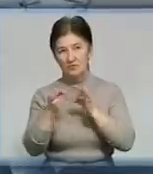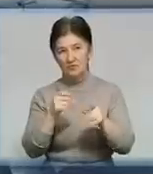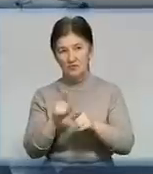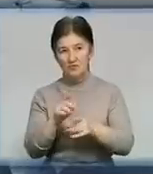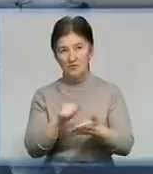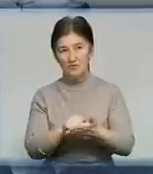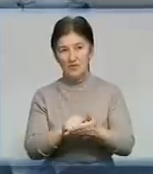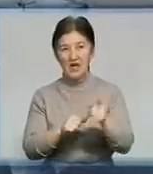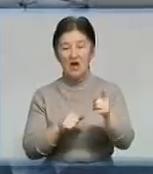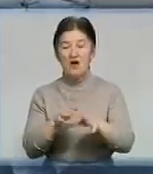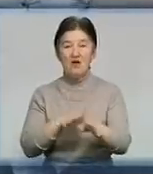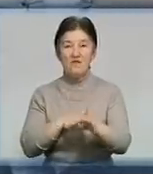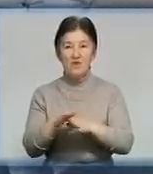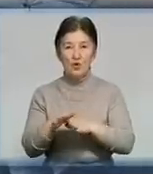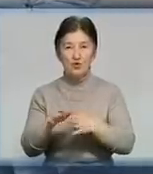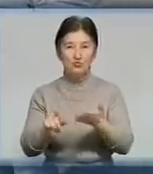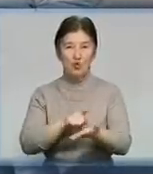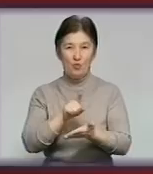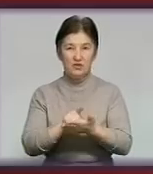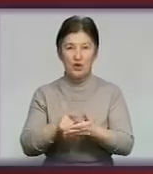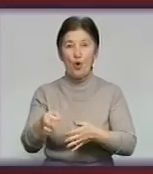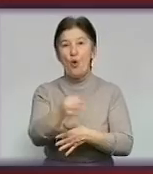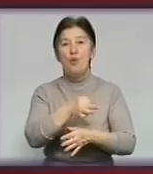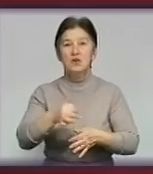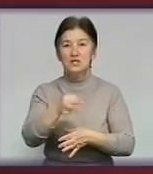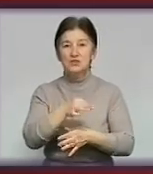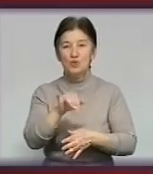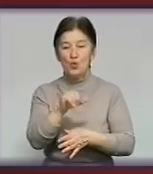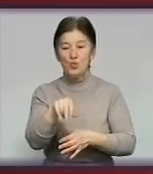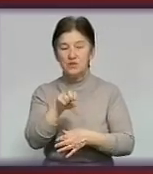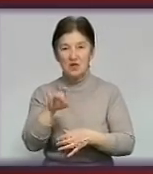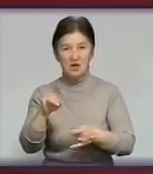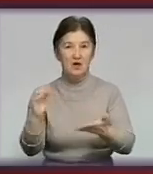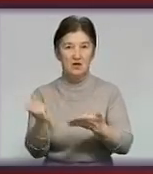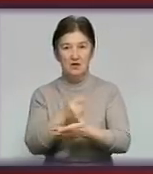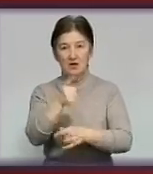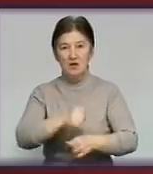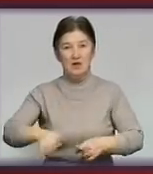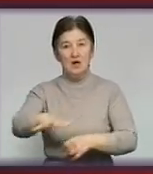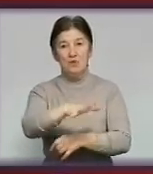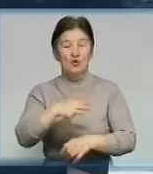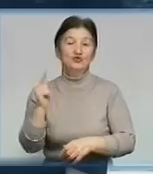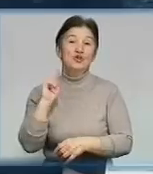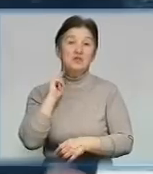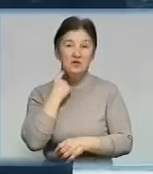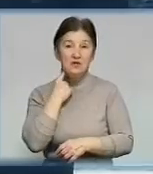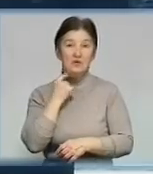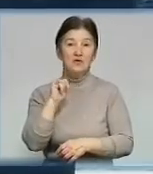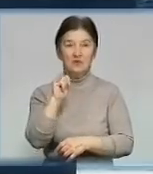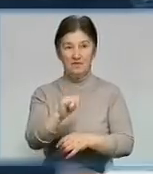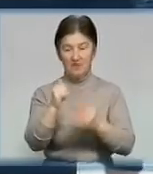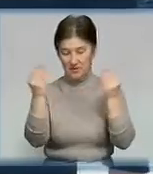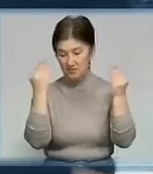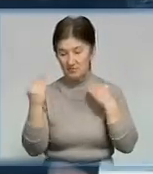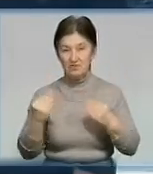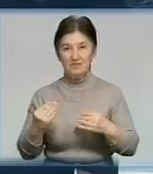Виконуючі обов'язки голови виконкому обласного «Удару» Костянтина Полякова ми знаходимо на площі Кірова. Він у партійному вбранні